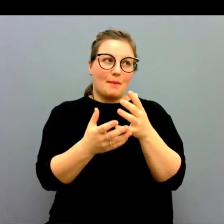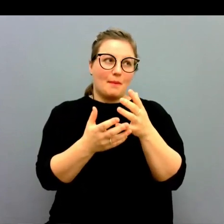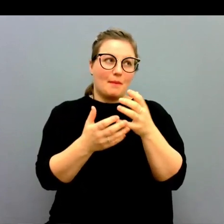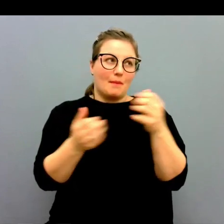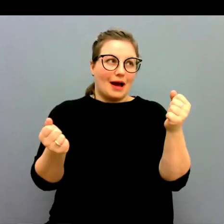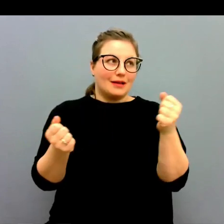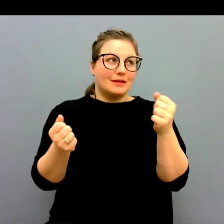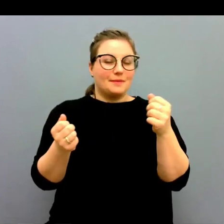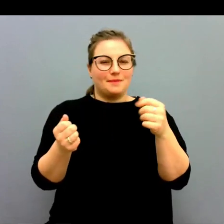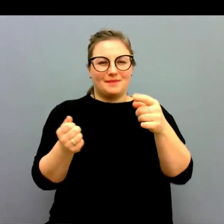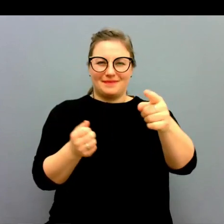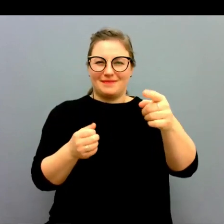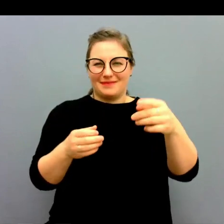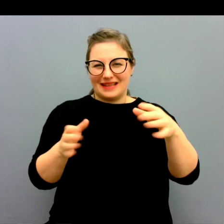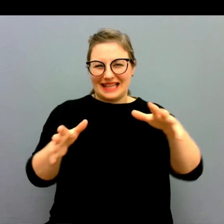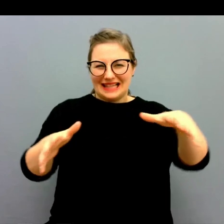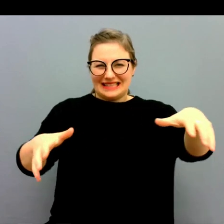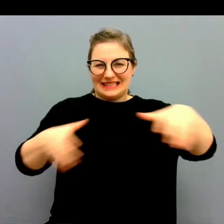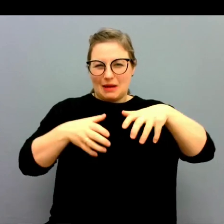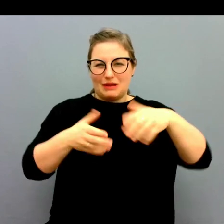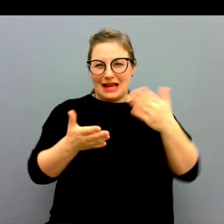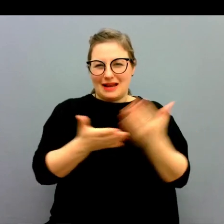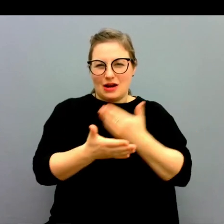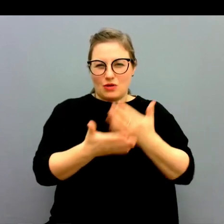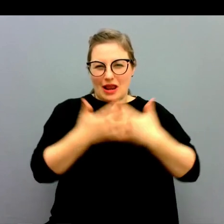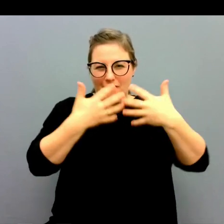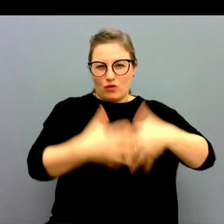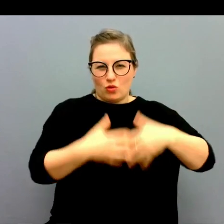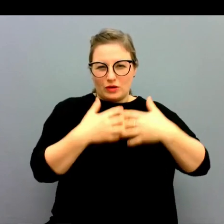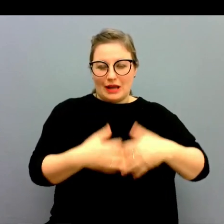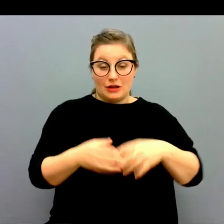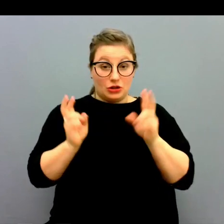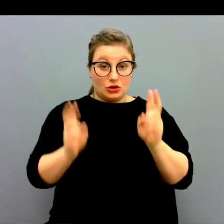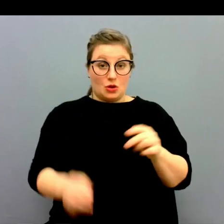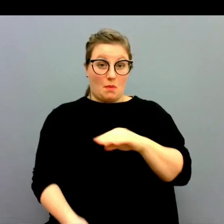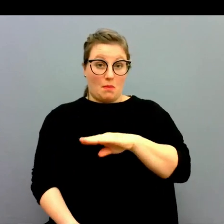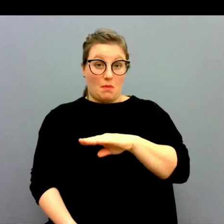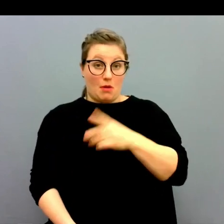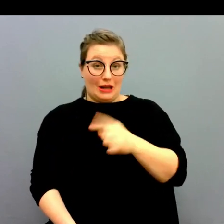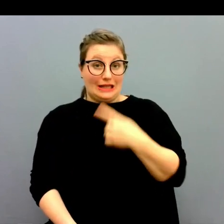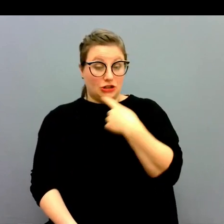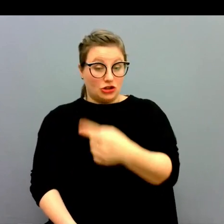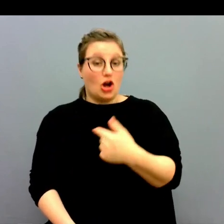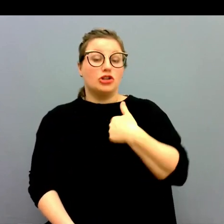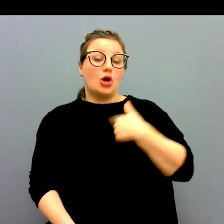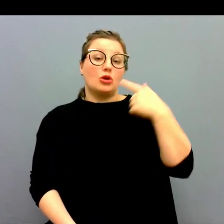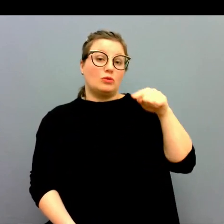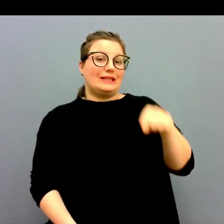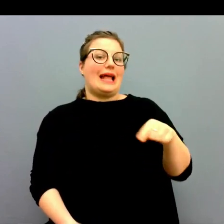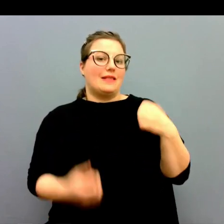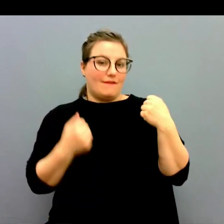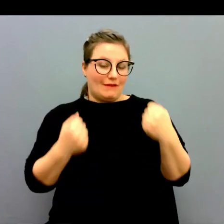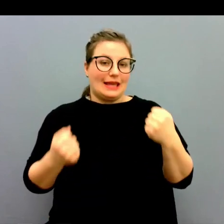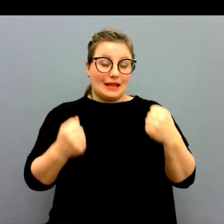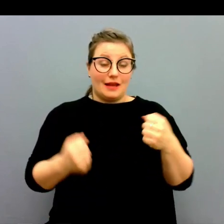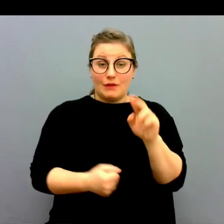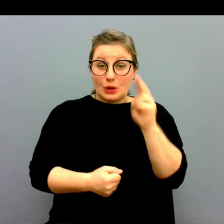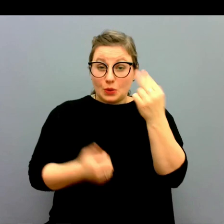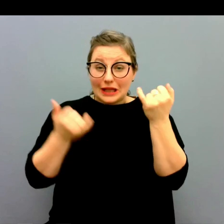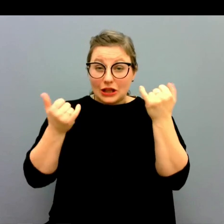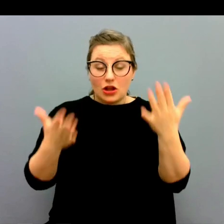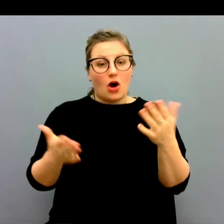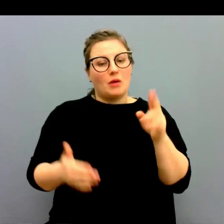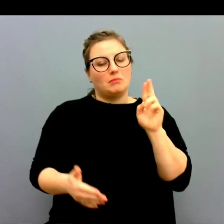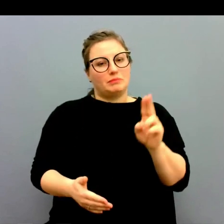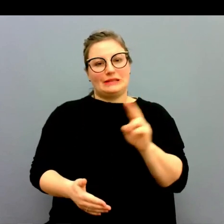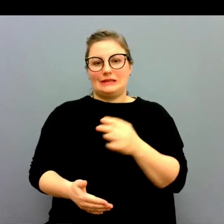samlade nationella funktionen tror jag precis som vanligen att den kommer att vara viktig. För att nu är